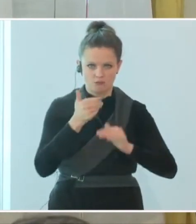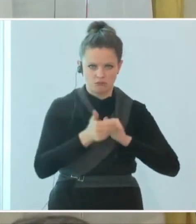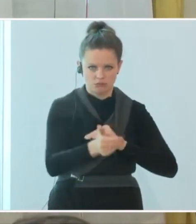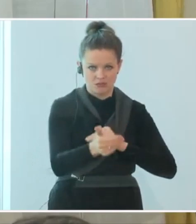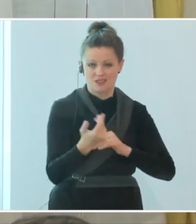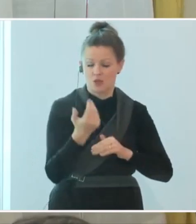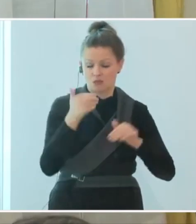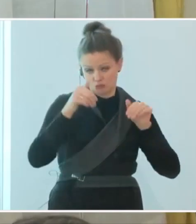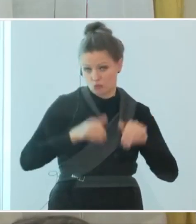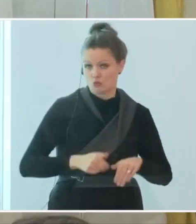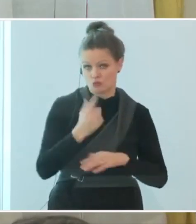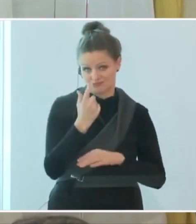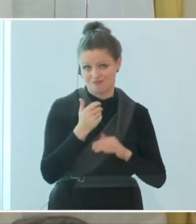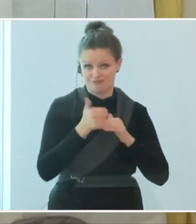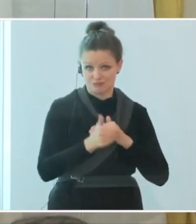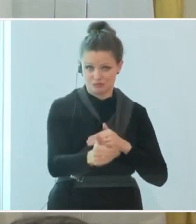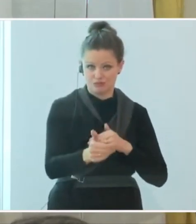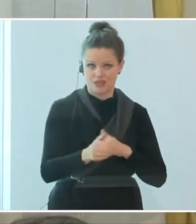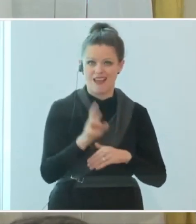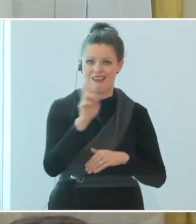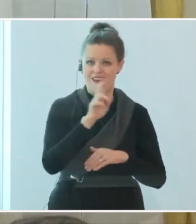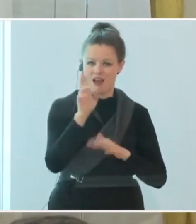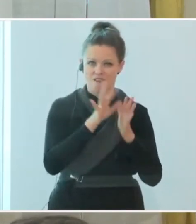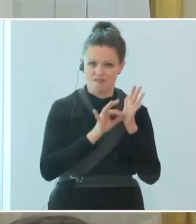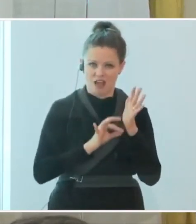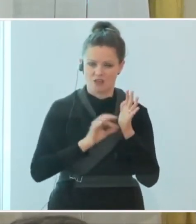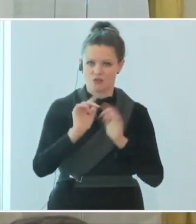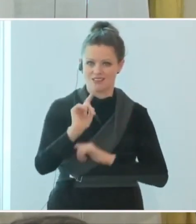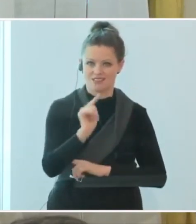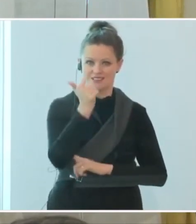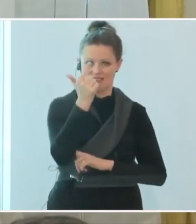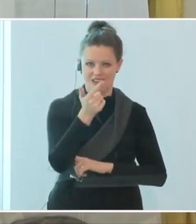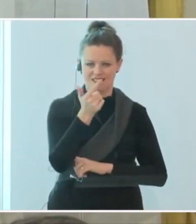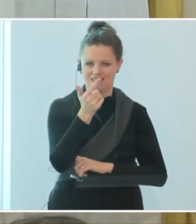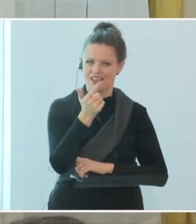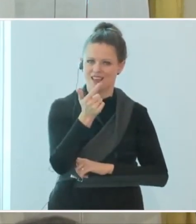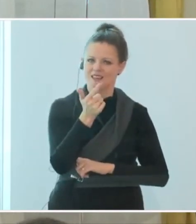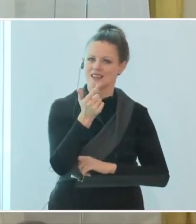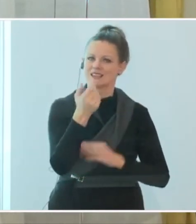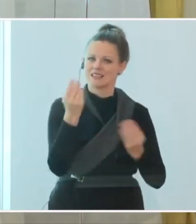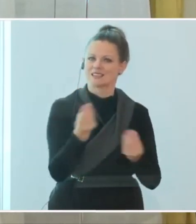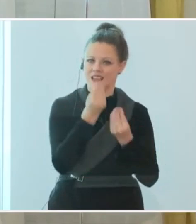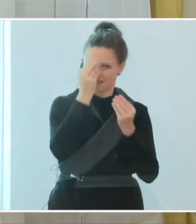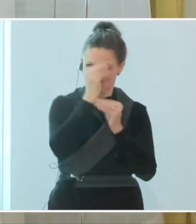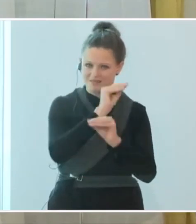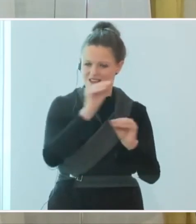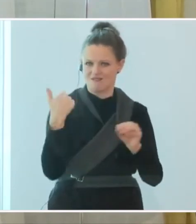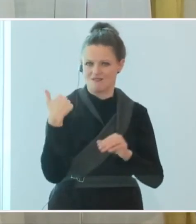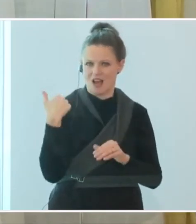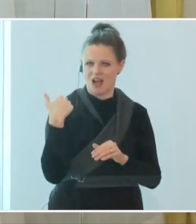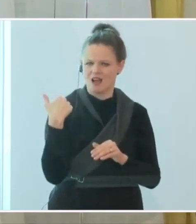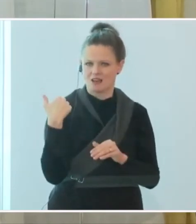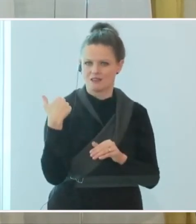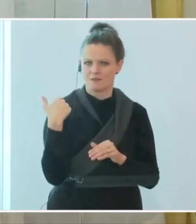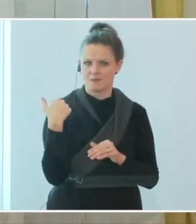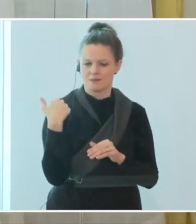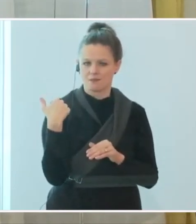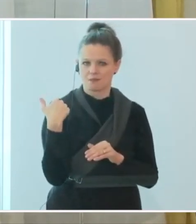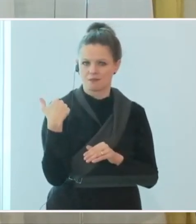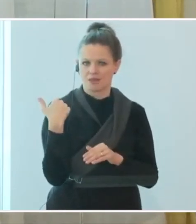starten mussten, den Reproduktionsfaktor als zweite Kenngröße genannt. Wir waren damals bei einem